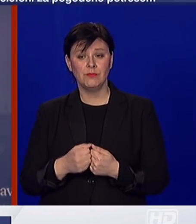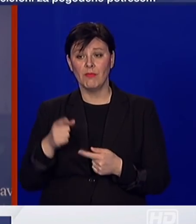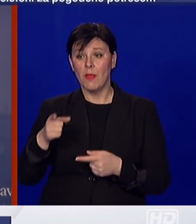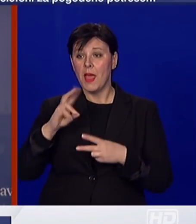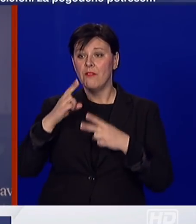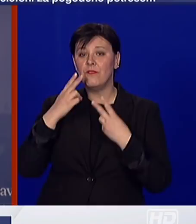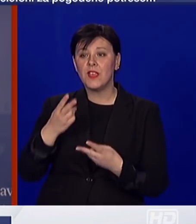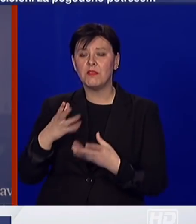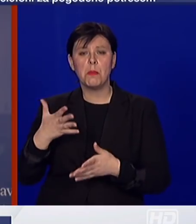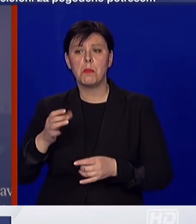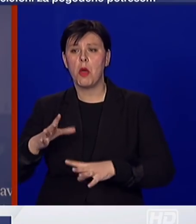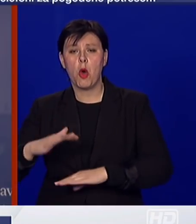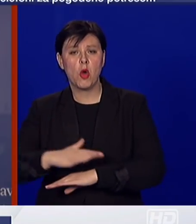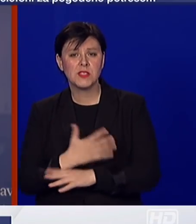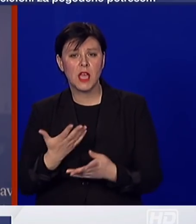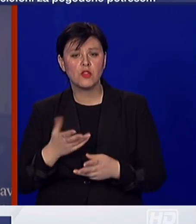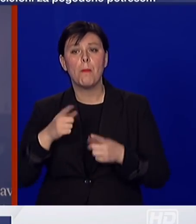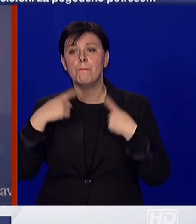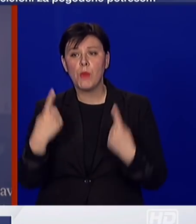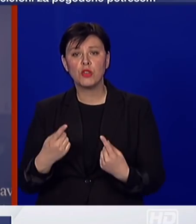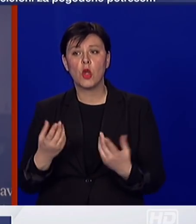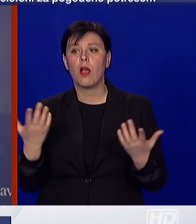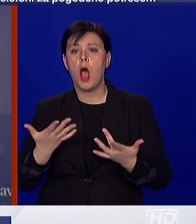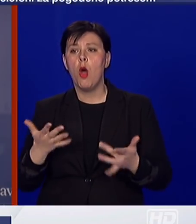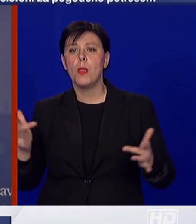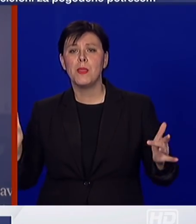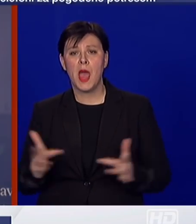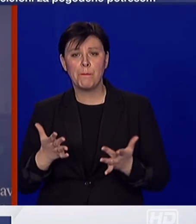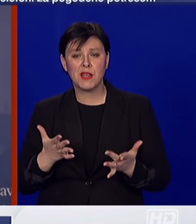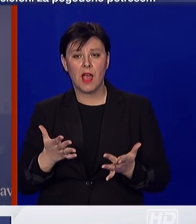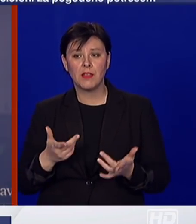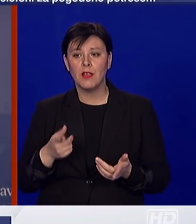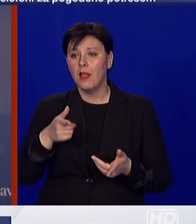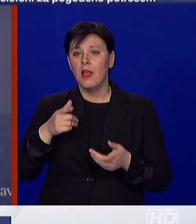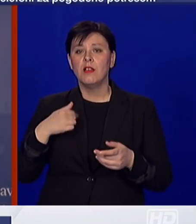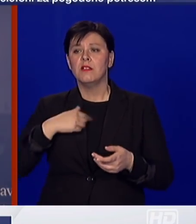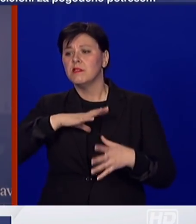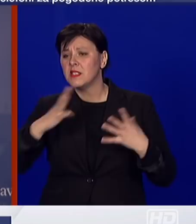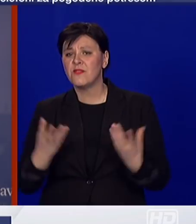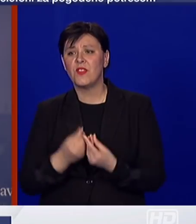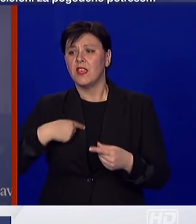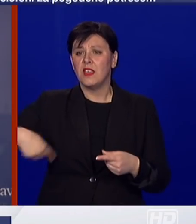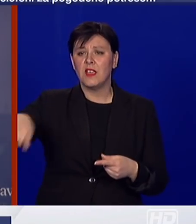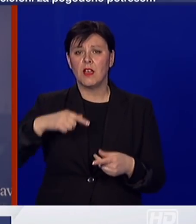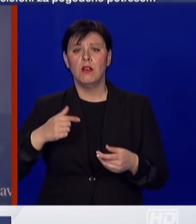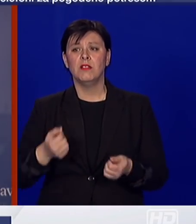ne osjećaju da postoji neprijatelj sa kojim se svi mi skupa borimo,